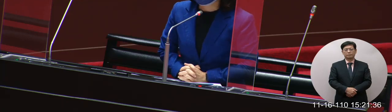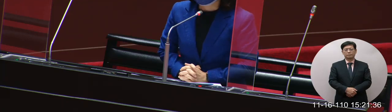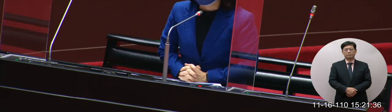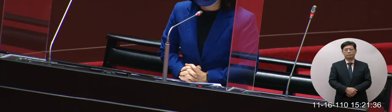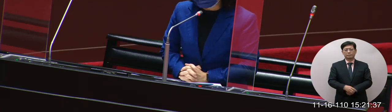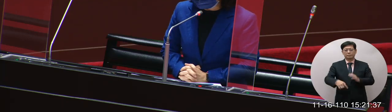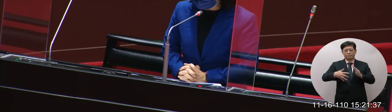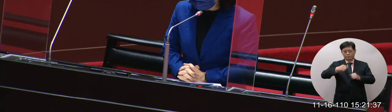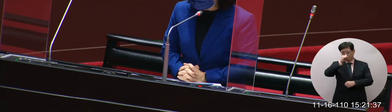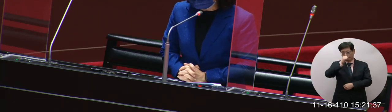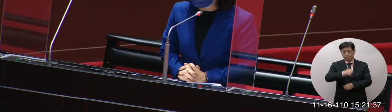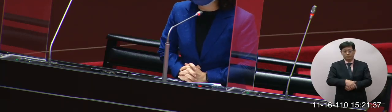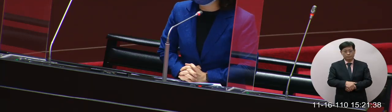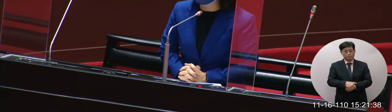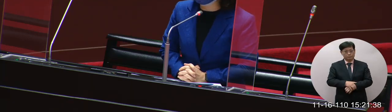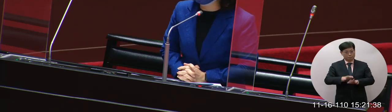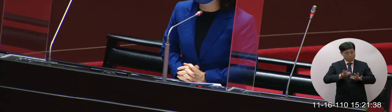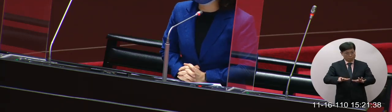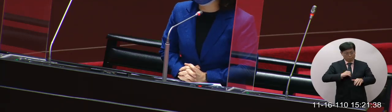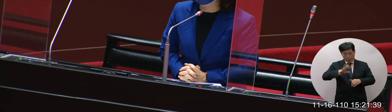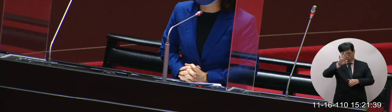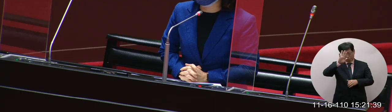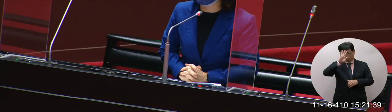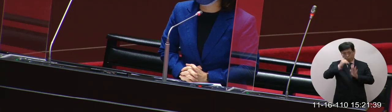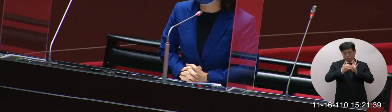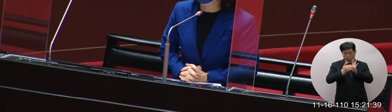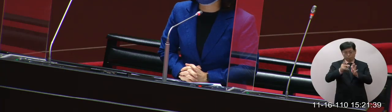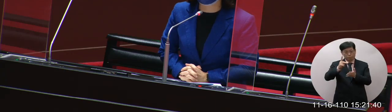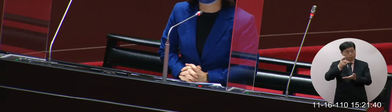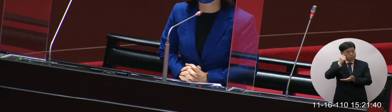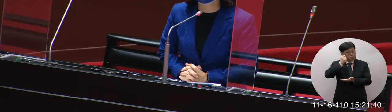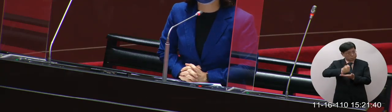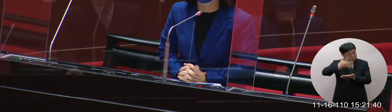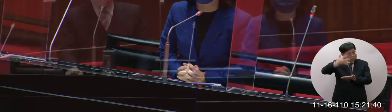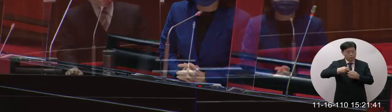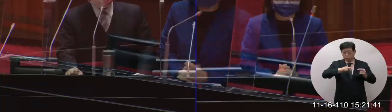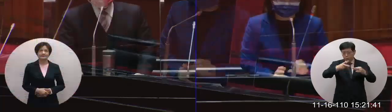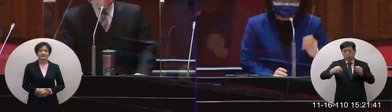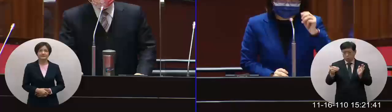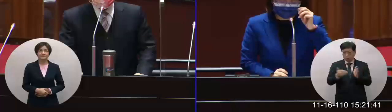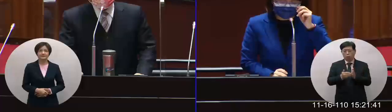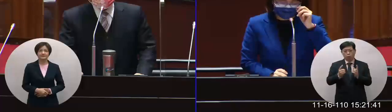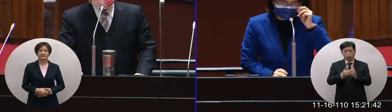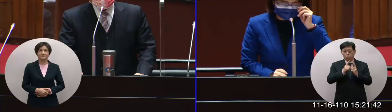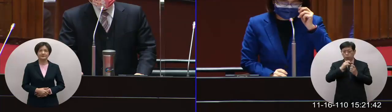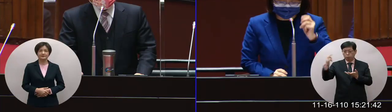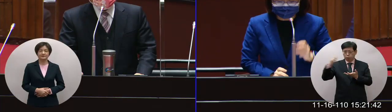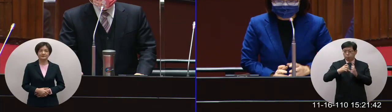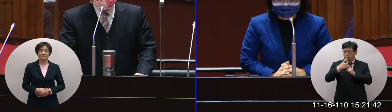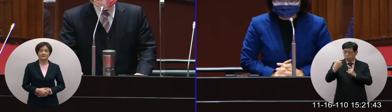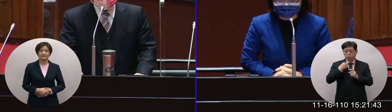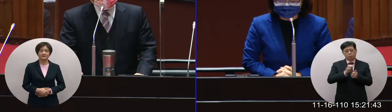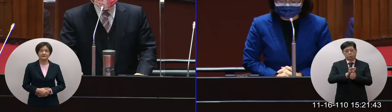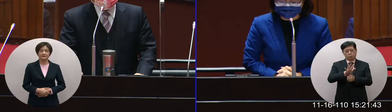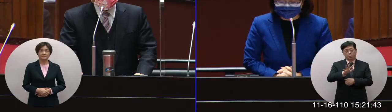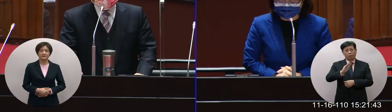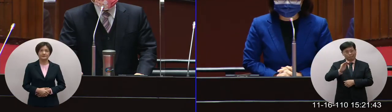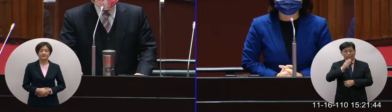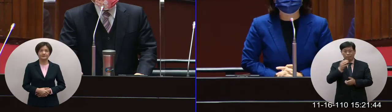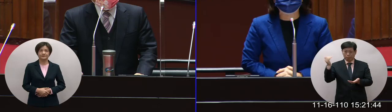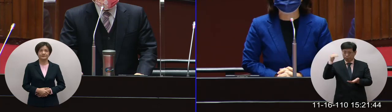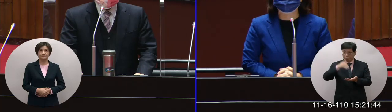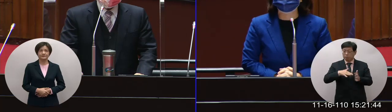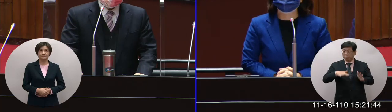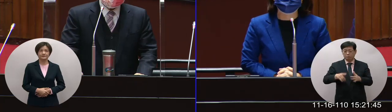非常好但現在防疫旅館當然做一些調整之後呢應該對於回國有一些幫助但終究